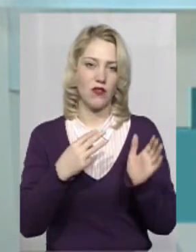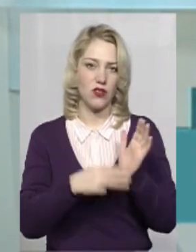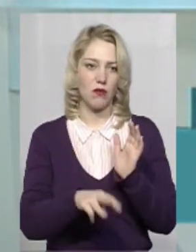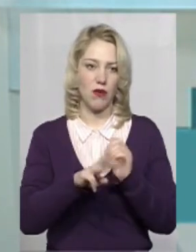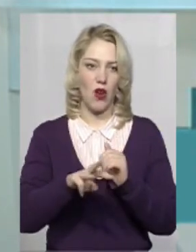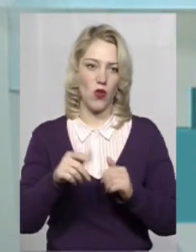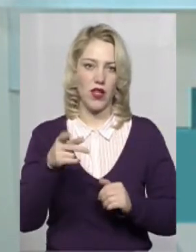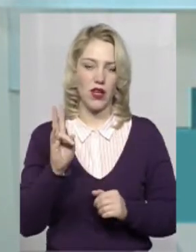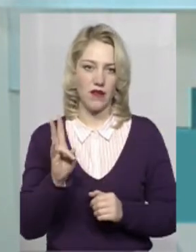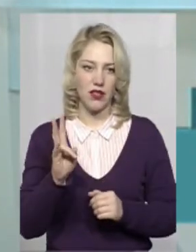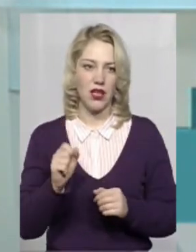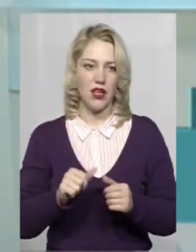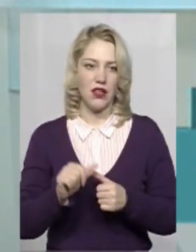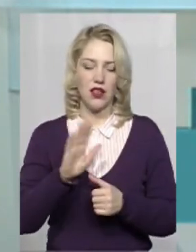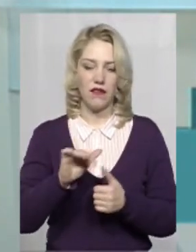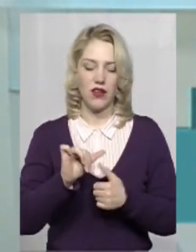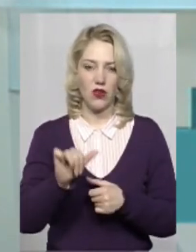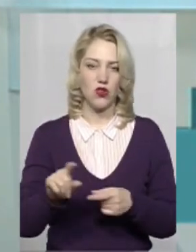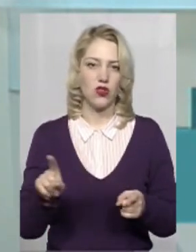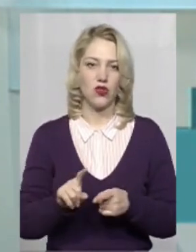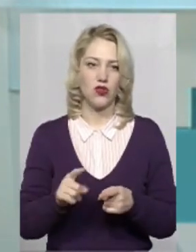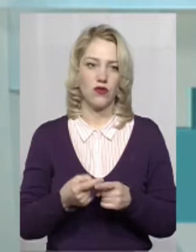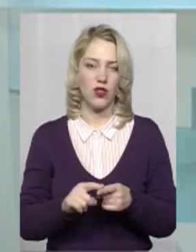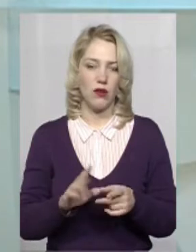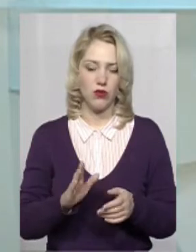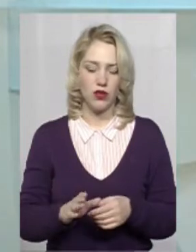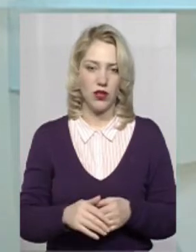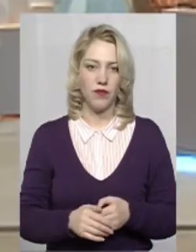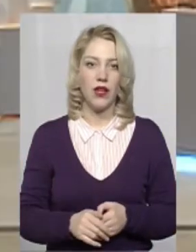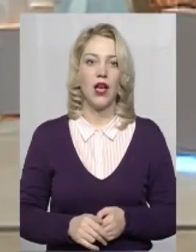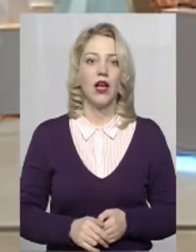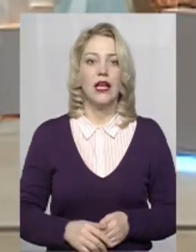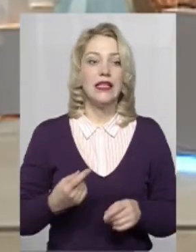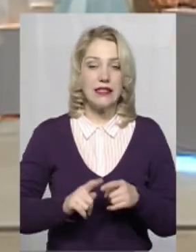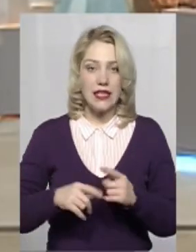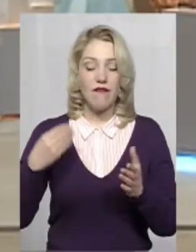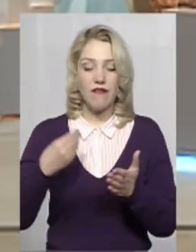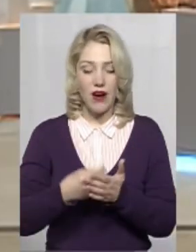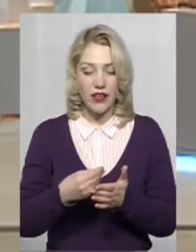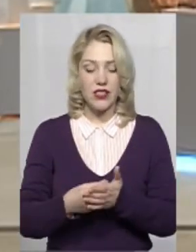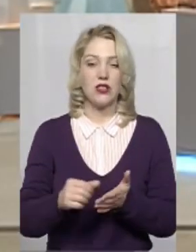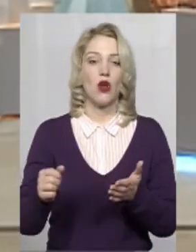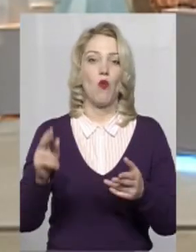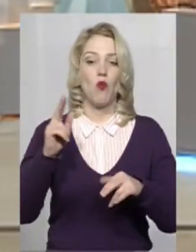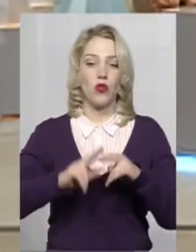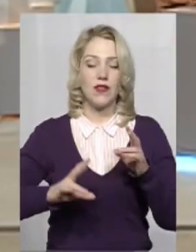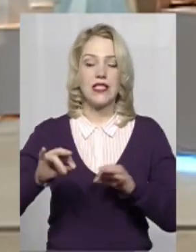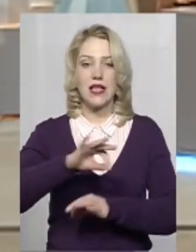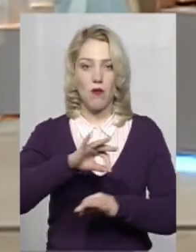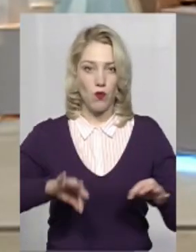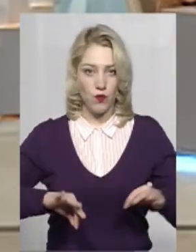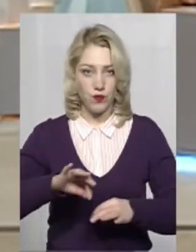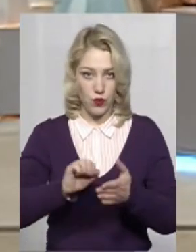мільйонів гривень. Це вартість будівництва за проєктну кошторисну документацію? А